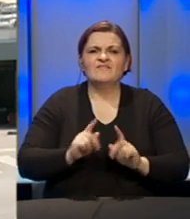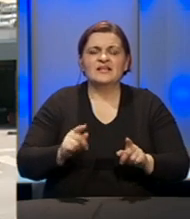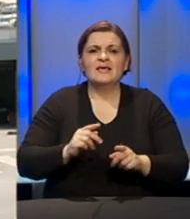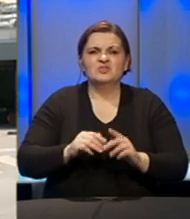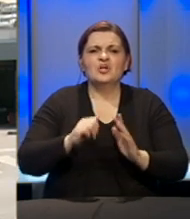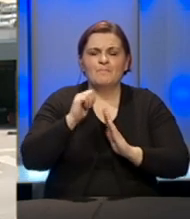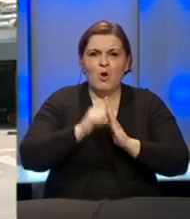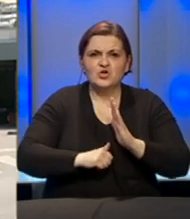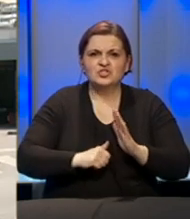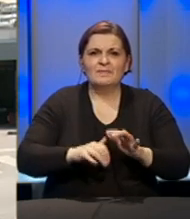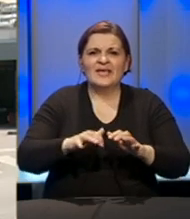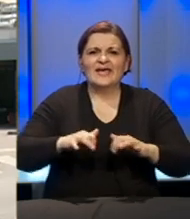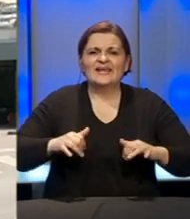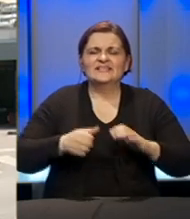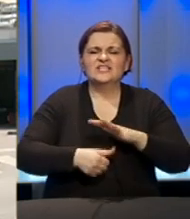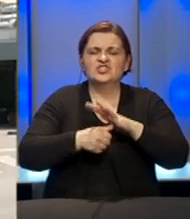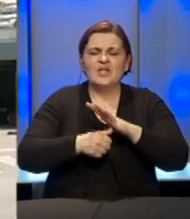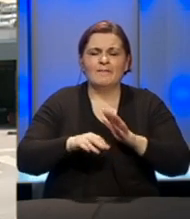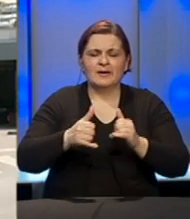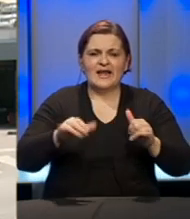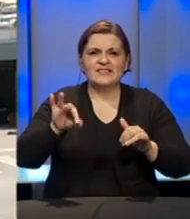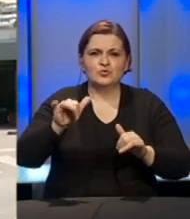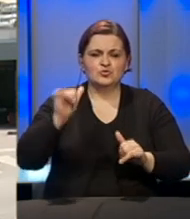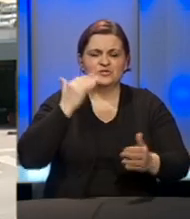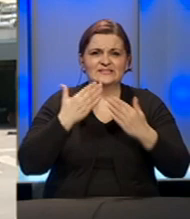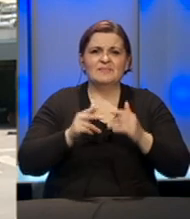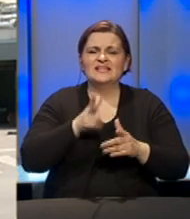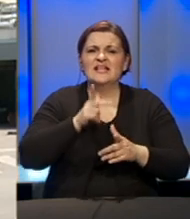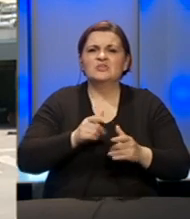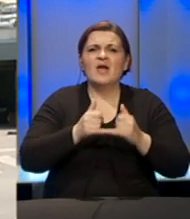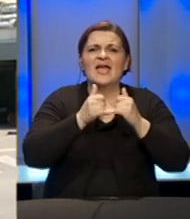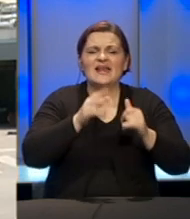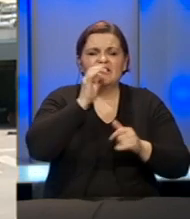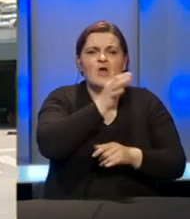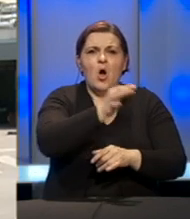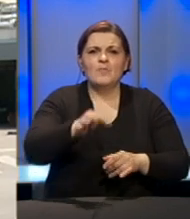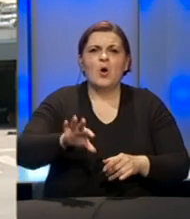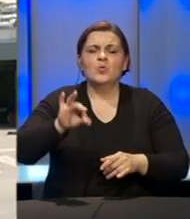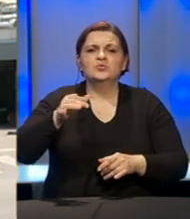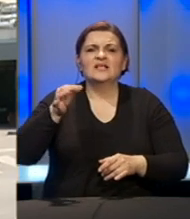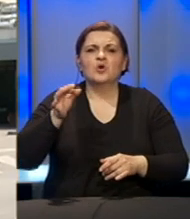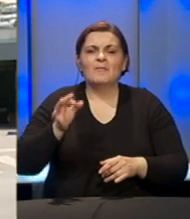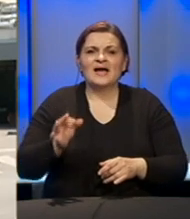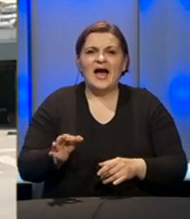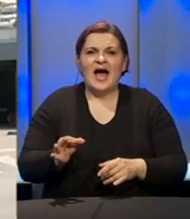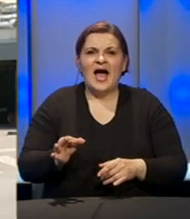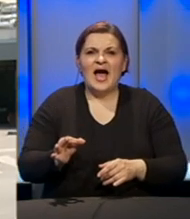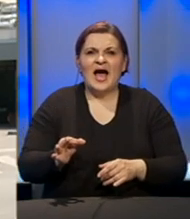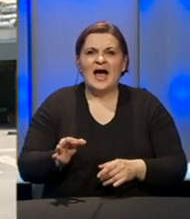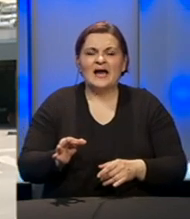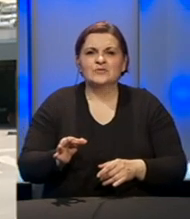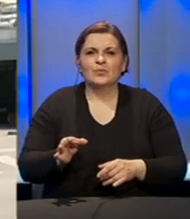Posjećamo krizni štab grada Tuzla je jučer zasjedao i zatražio da se gradovi, odnosno opštine Tuzlskom kantonu, na